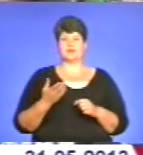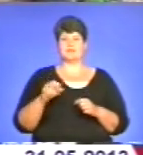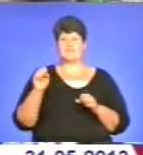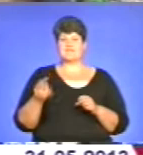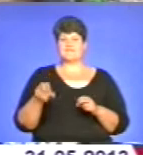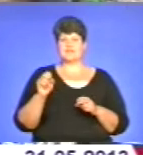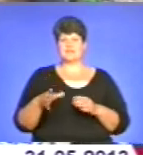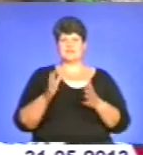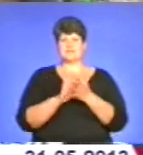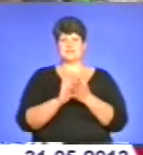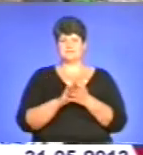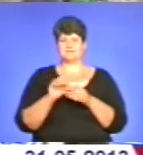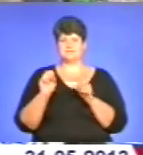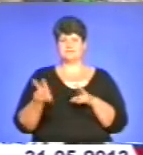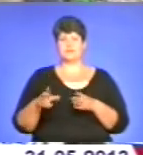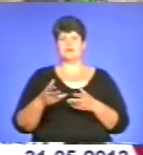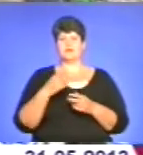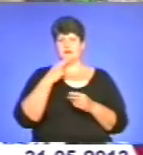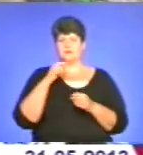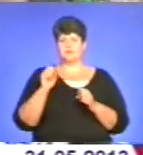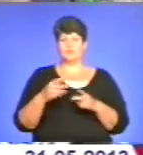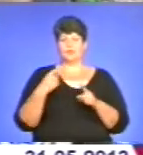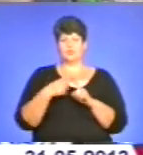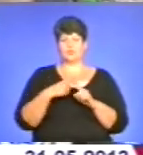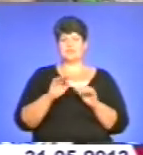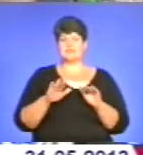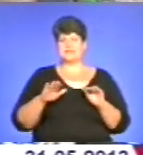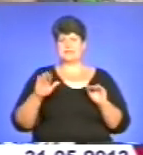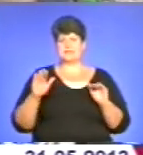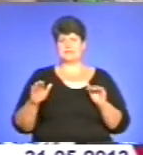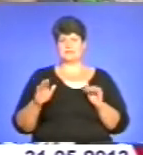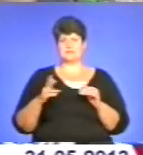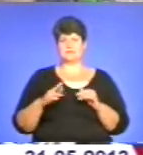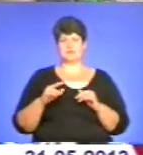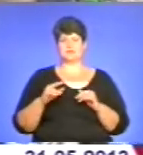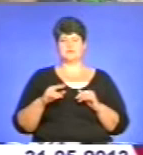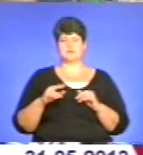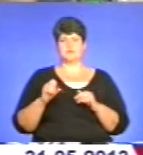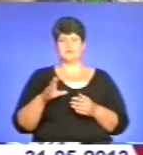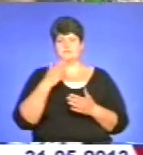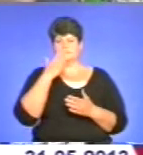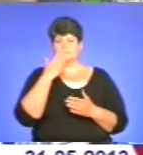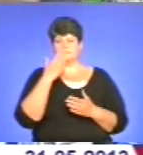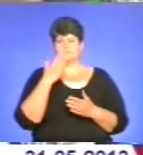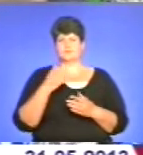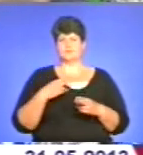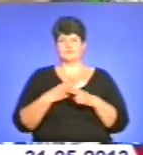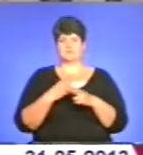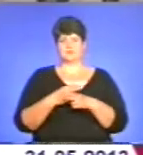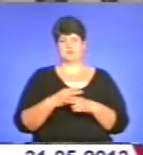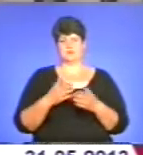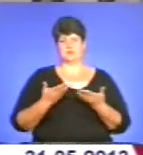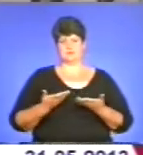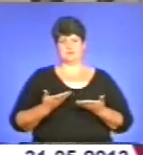викидають нам вулиці. Плюс діти, там, якщо пасивний коріння йде, їм ще загрожує їх життя.